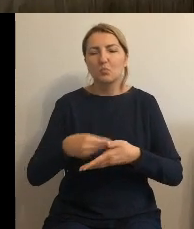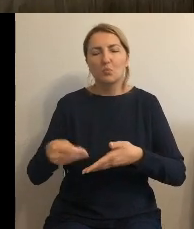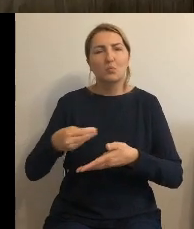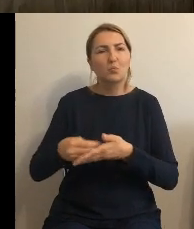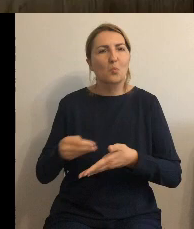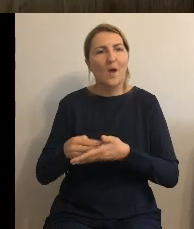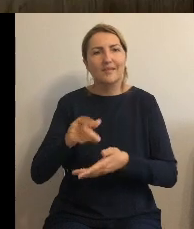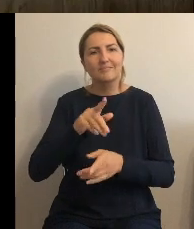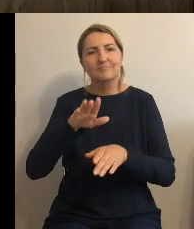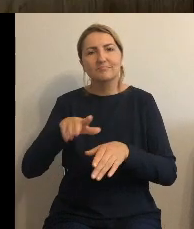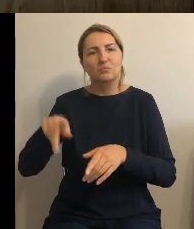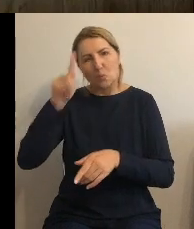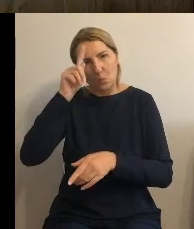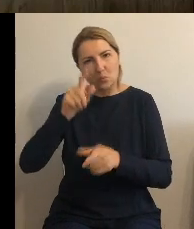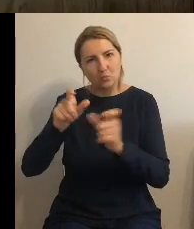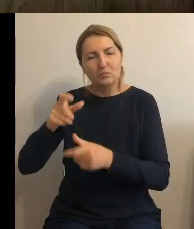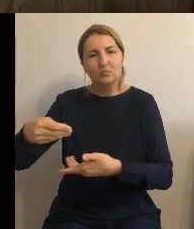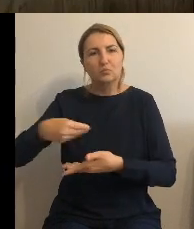myśmy wyliczyli